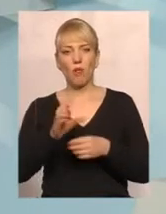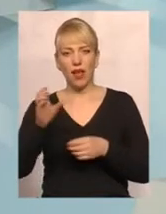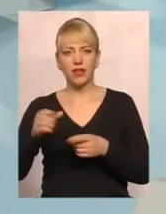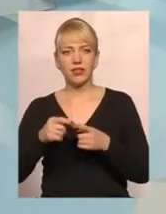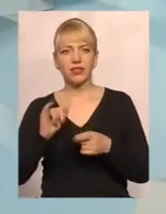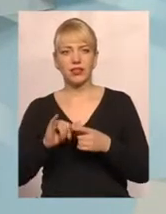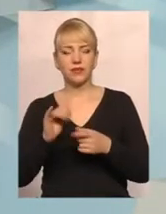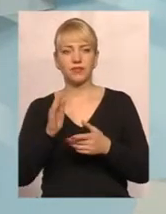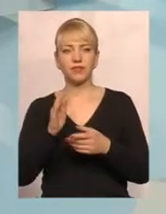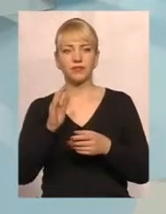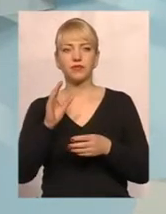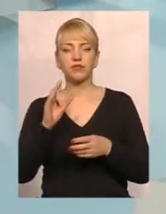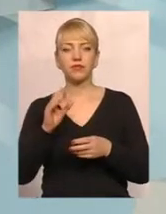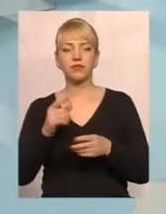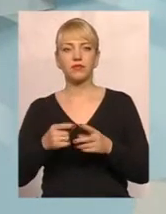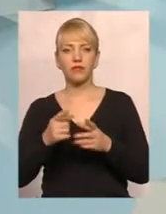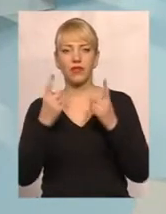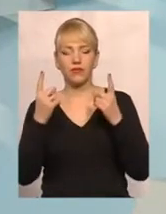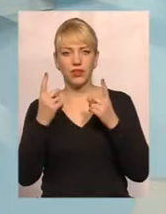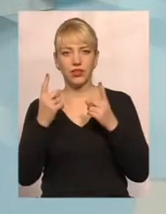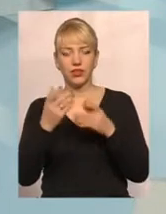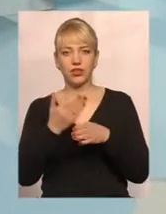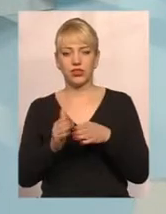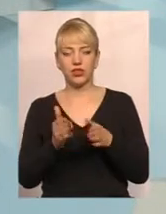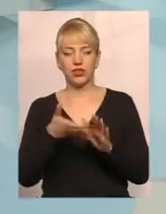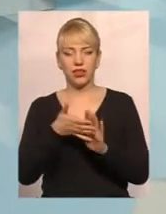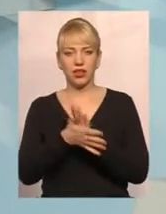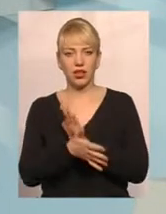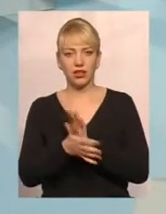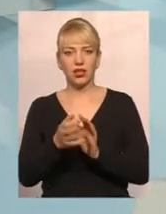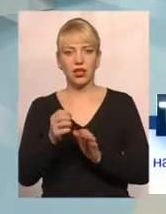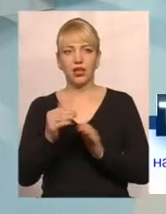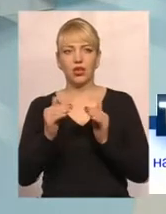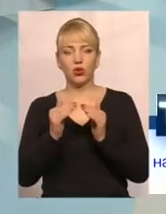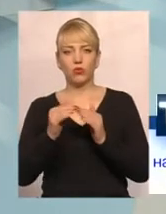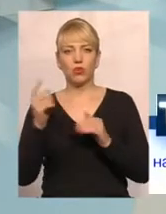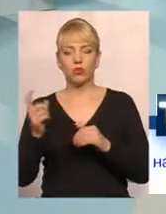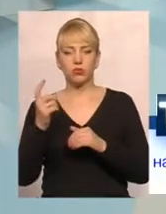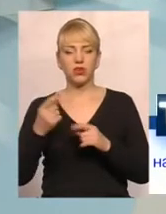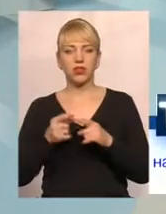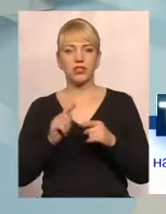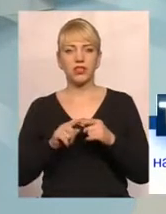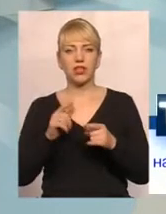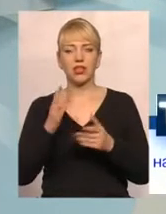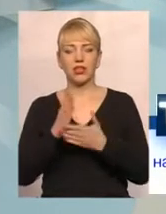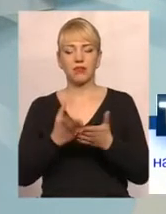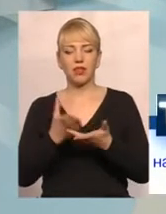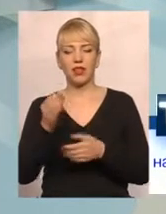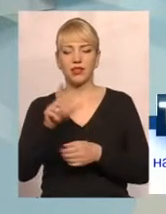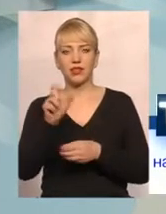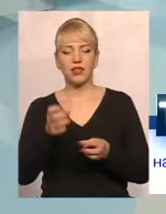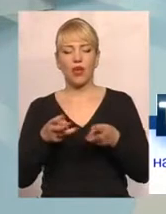левова частина затрат домогосподарства, кожної сім'ї, це є плата за опалення в